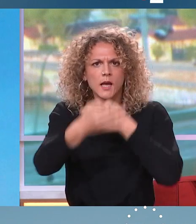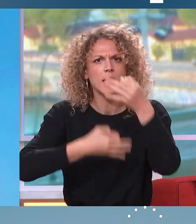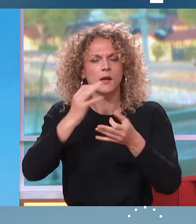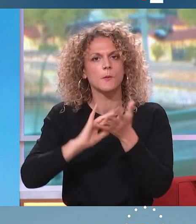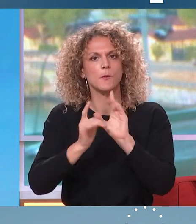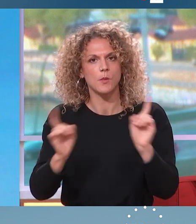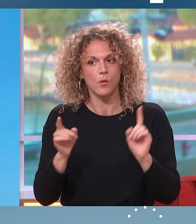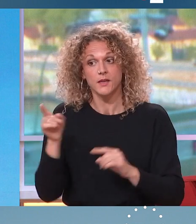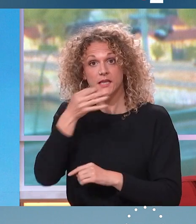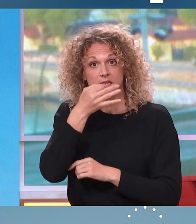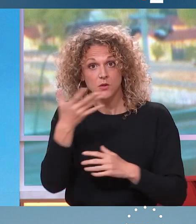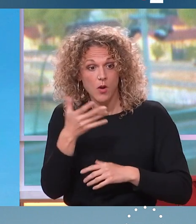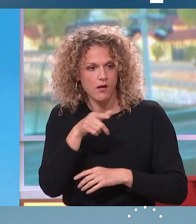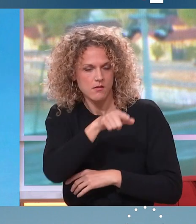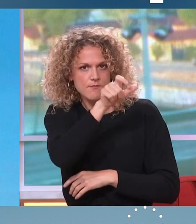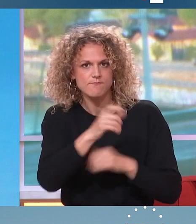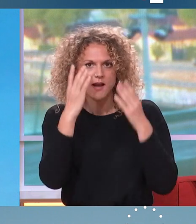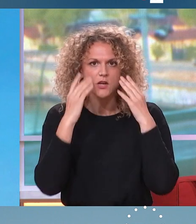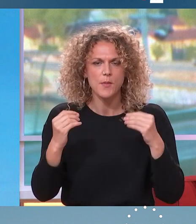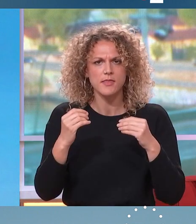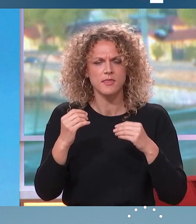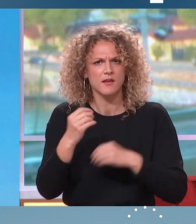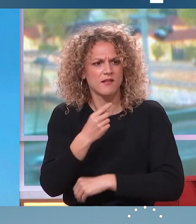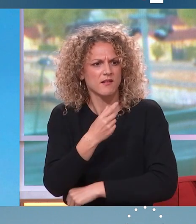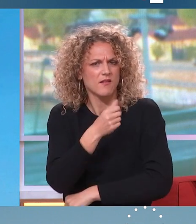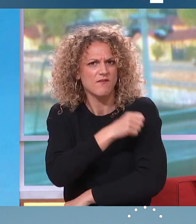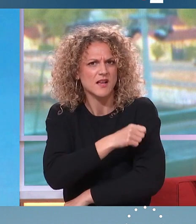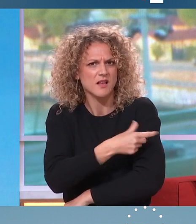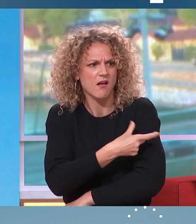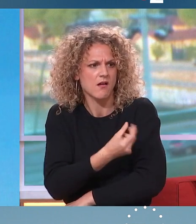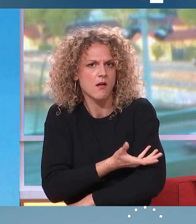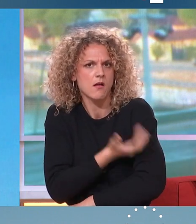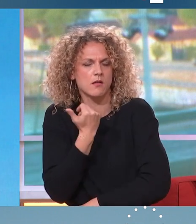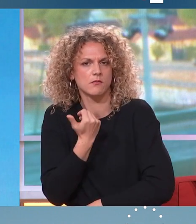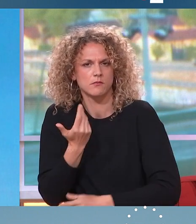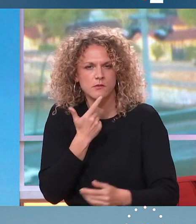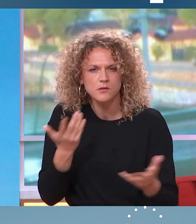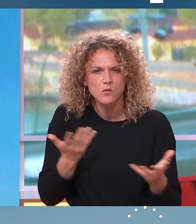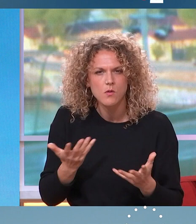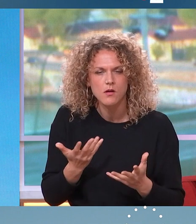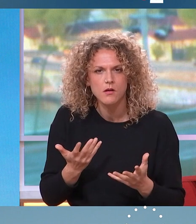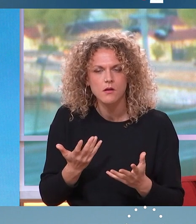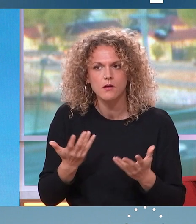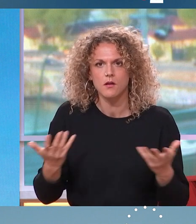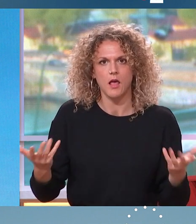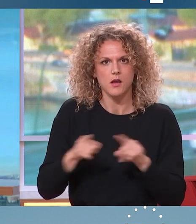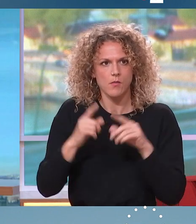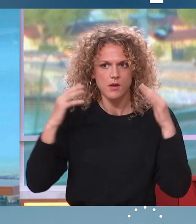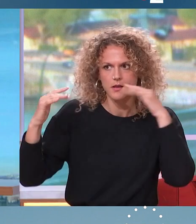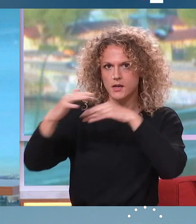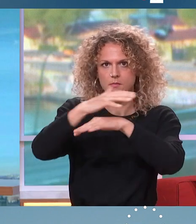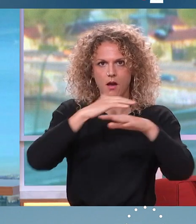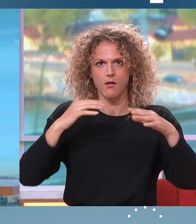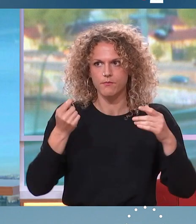dévacciner les gens. Moi, j'aimerais bien savoir ce que c'est que dévacciner les gens. Donc, on vit dans un climat de paranoïa et presque de folie.